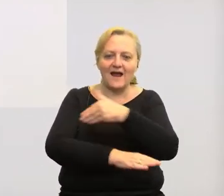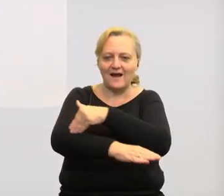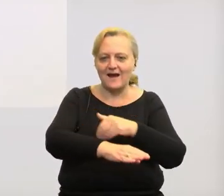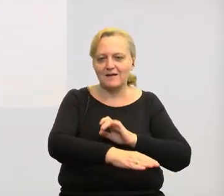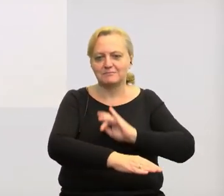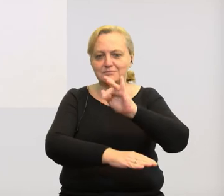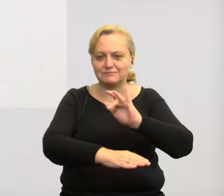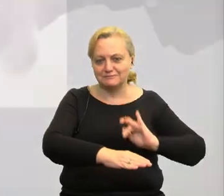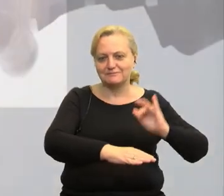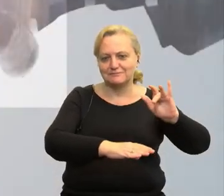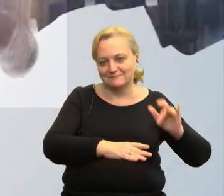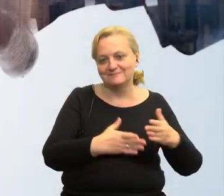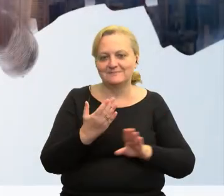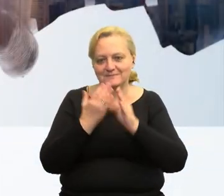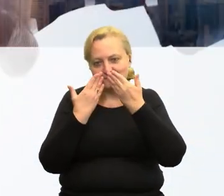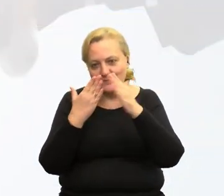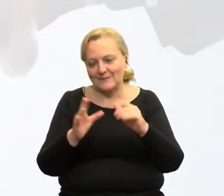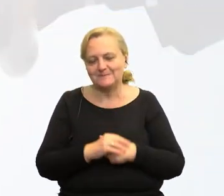miejscach byśmy grali spektaklami.